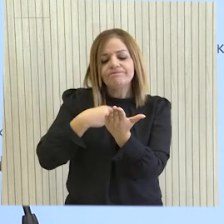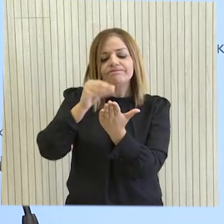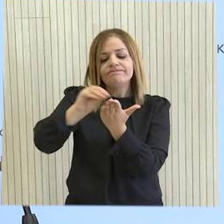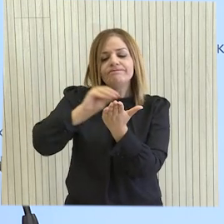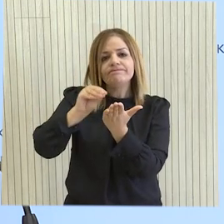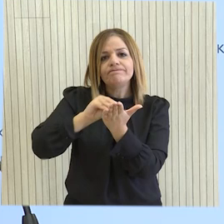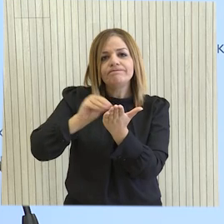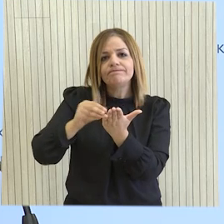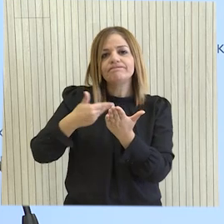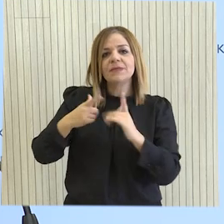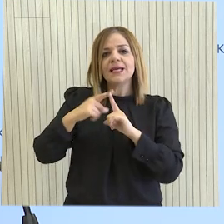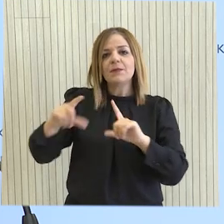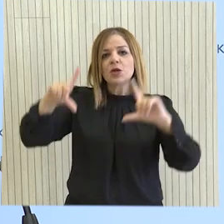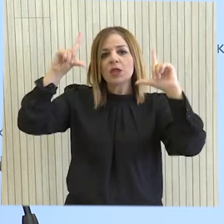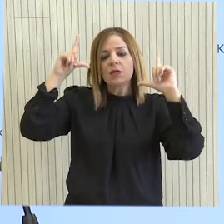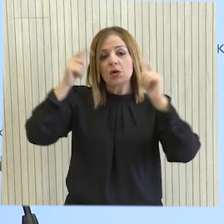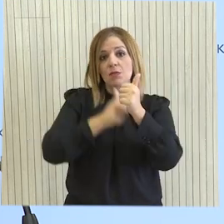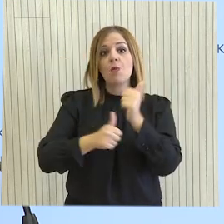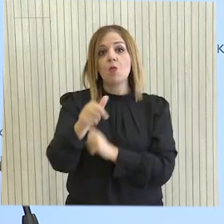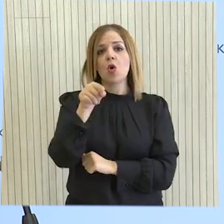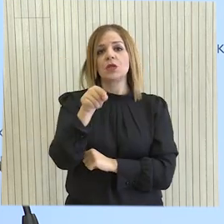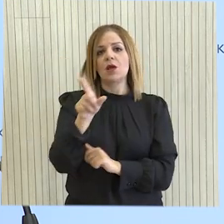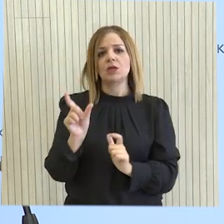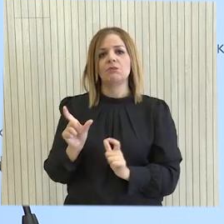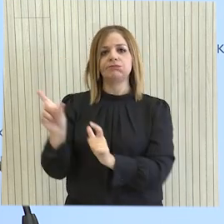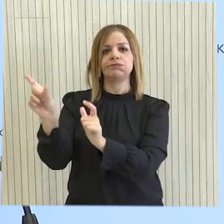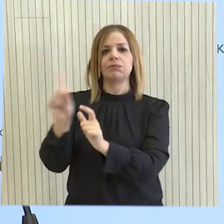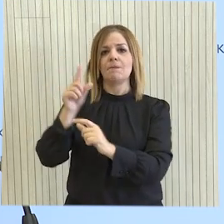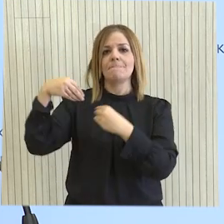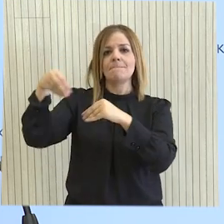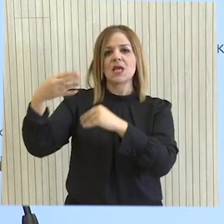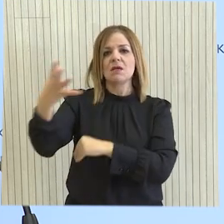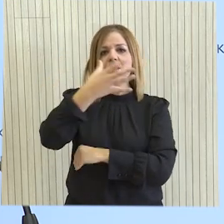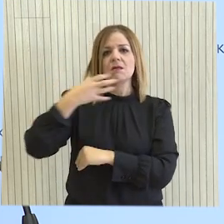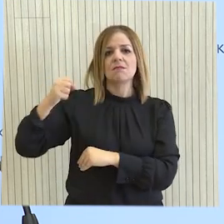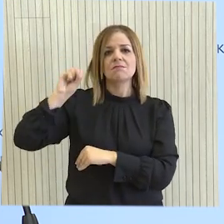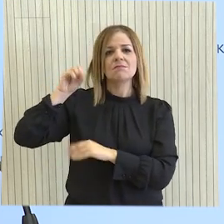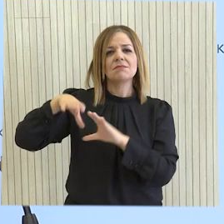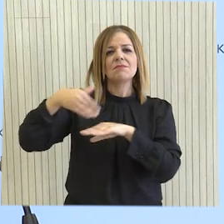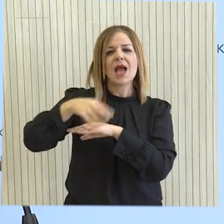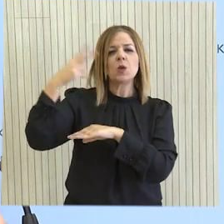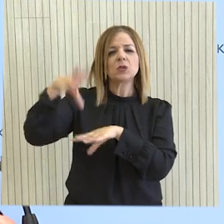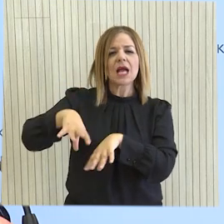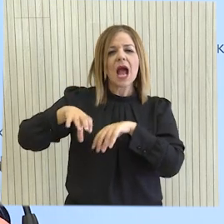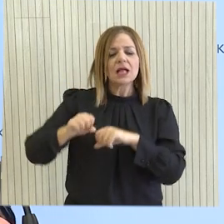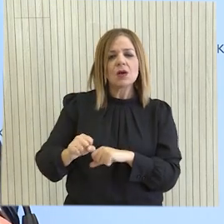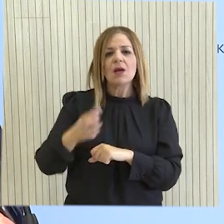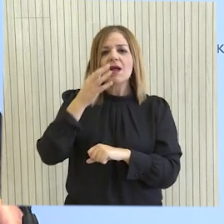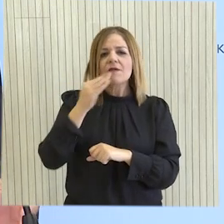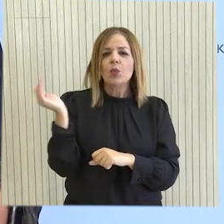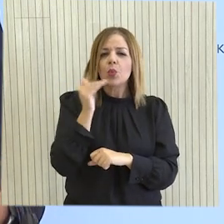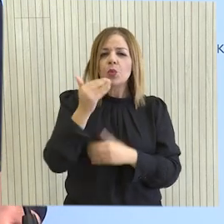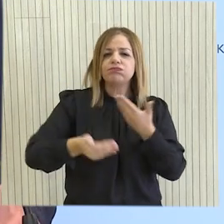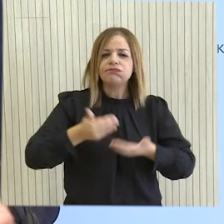Επαναλαμβάνω, είναι κάτι το οποίο η Κυπριακή Δημοκρατία είναι αρχιπολύψηλα στις προτεραιότητες της. Και είναι γι' αυτό που προχωράμε με